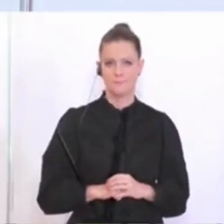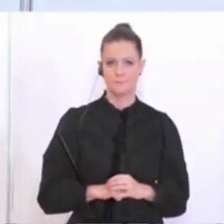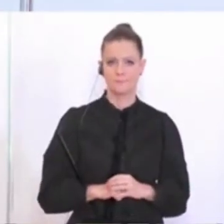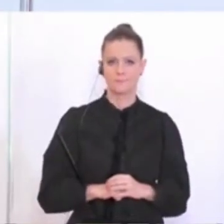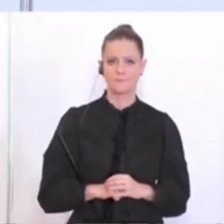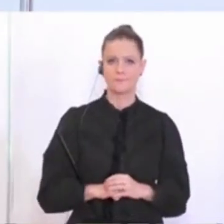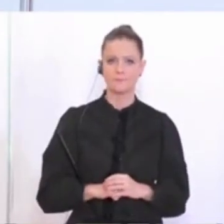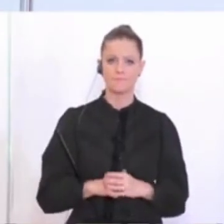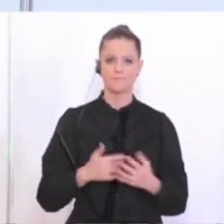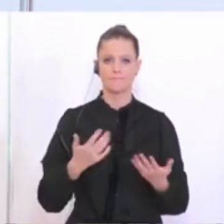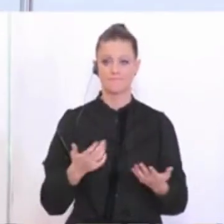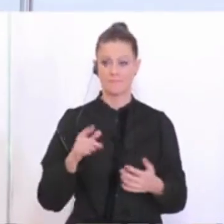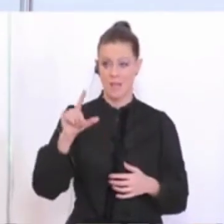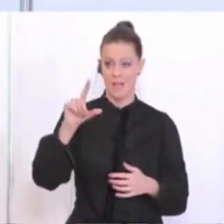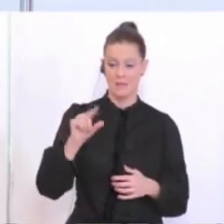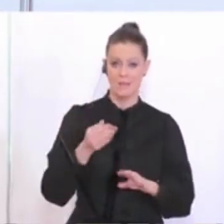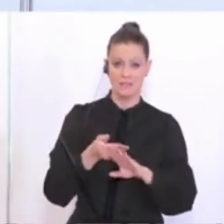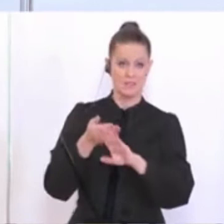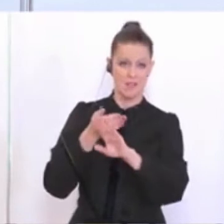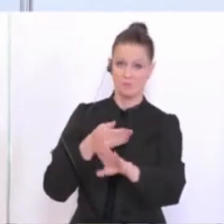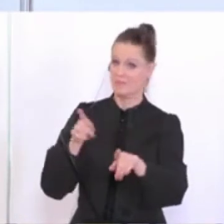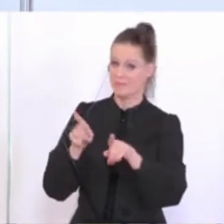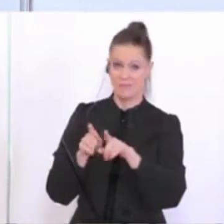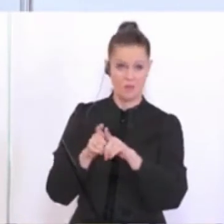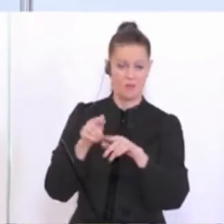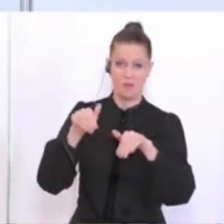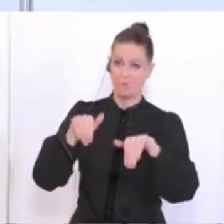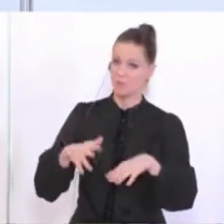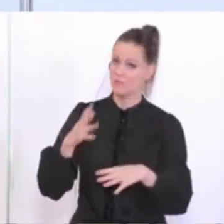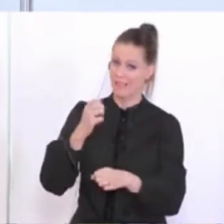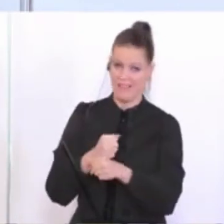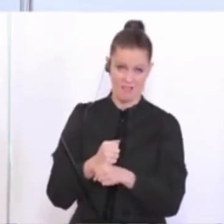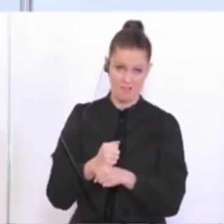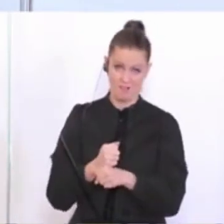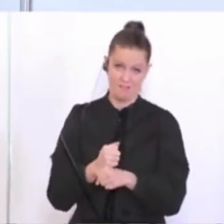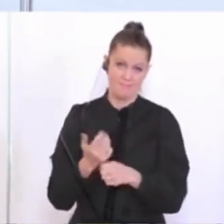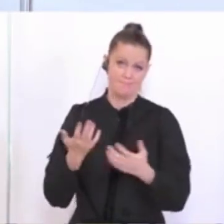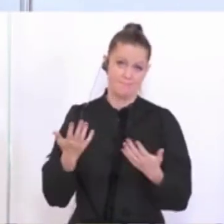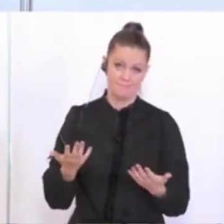die Mindestabstandsregeln natürlich genauso eingehalten werden müssten.